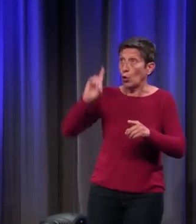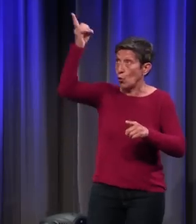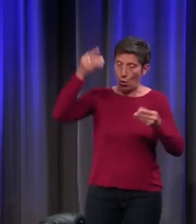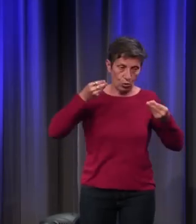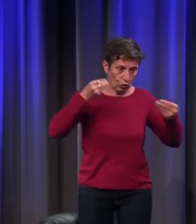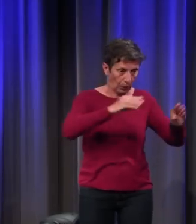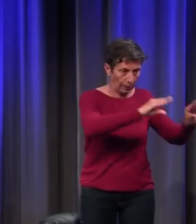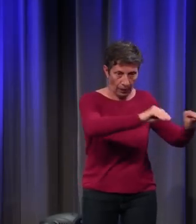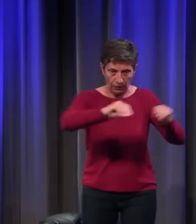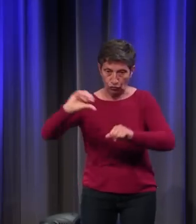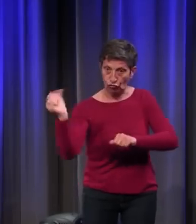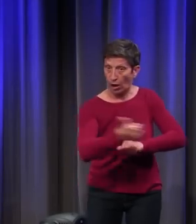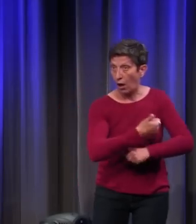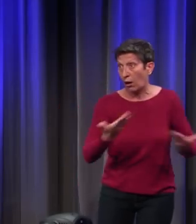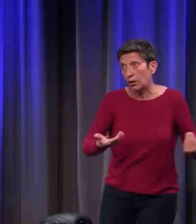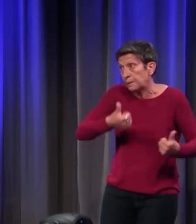il faut y rester.